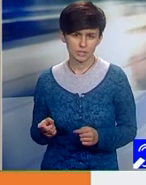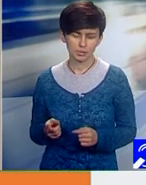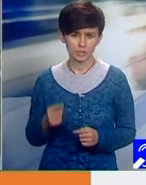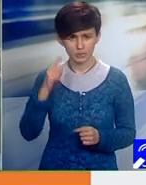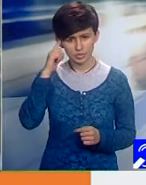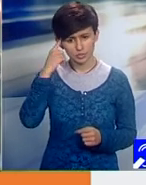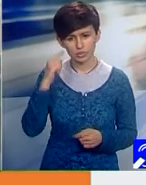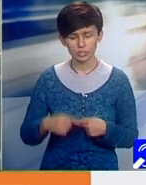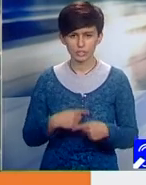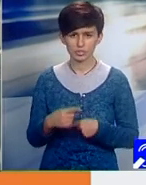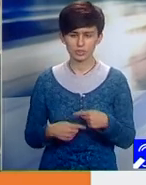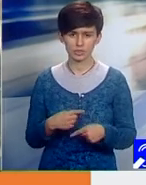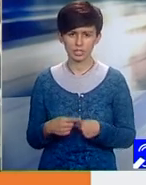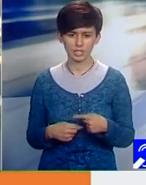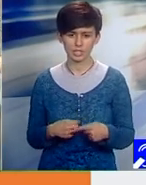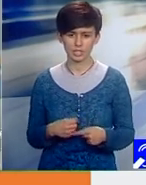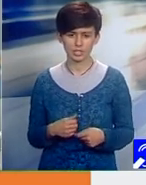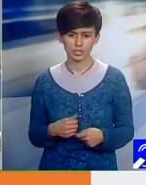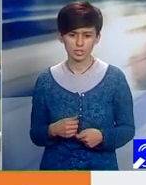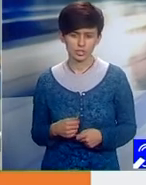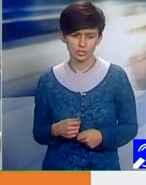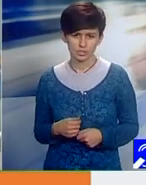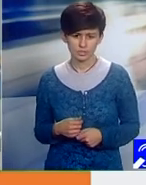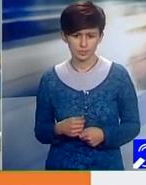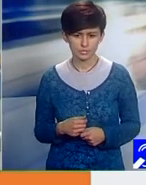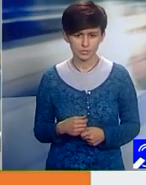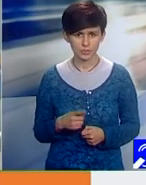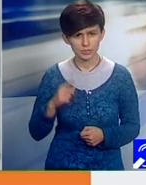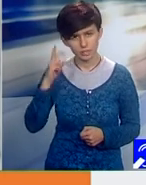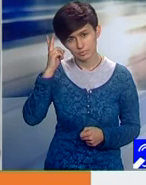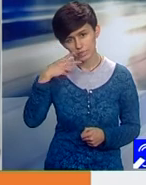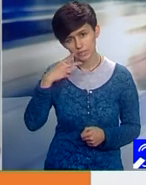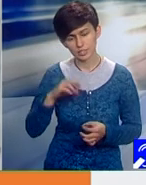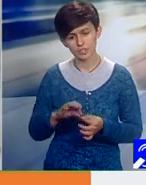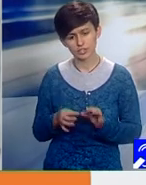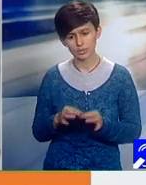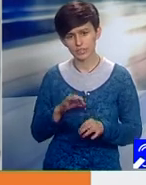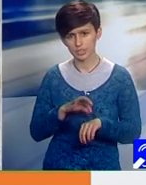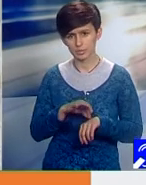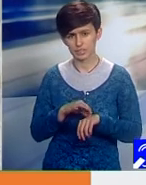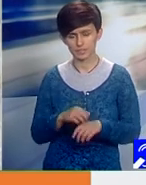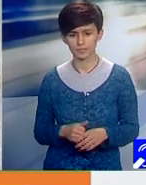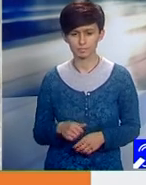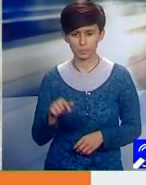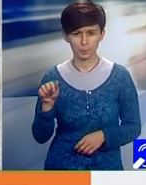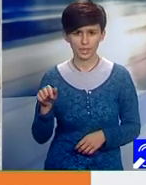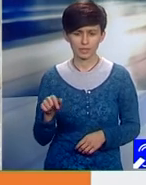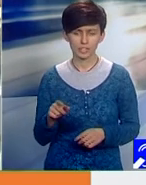sistemului și să înțelegi terminii medicali. Și tu ne-a voastră prădați, din câte știu, la